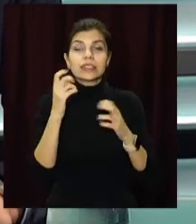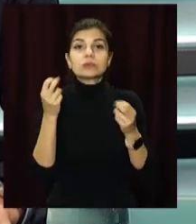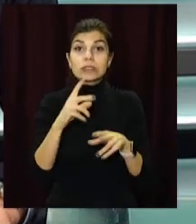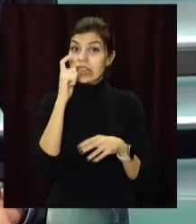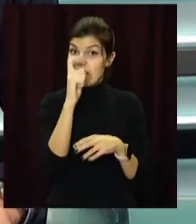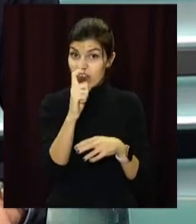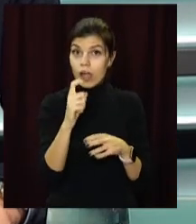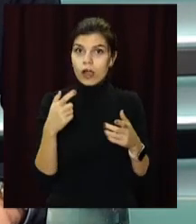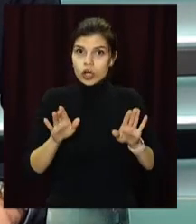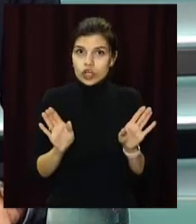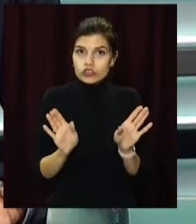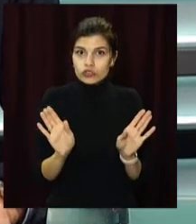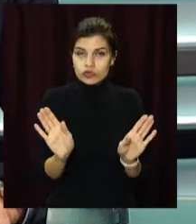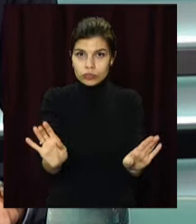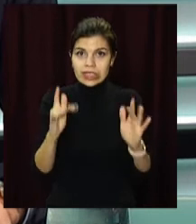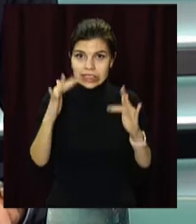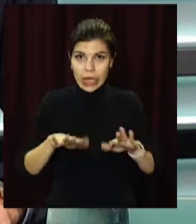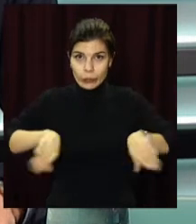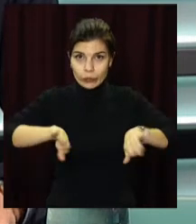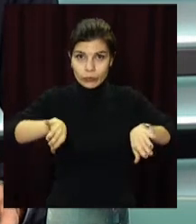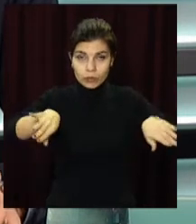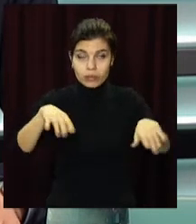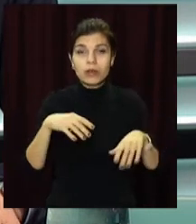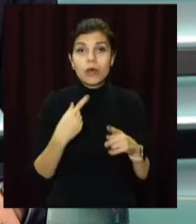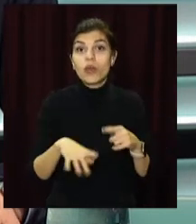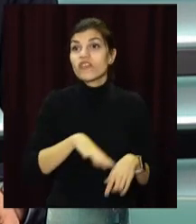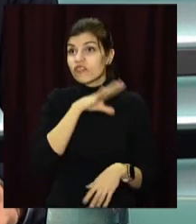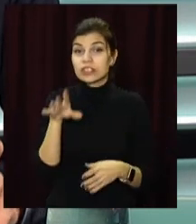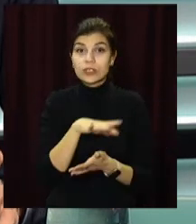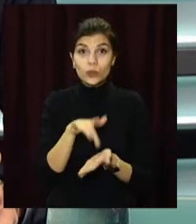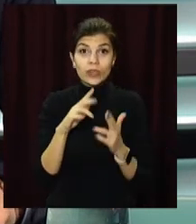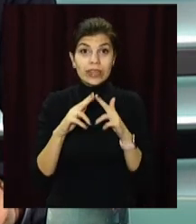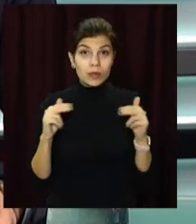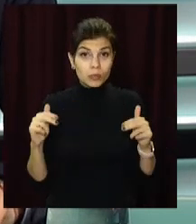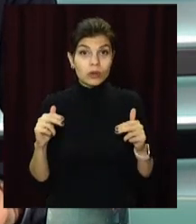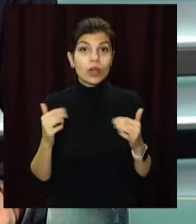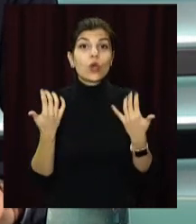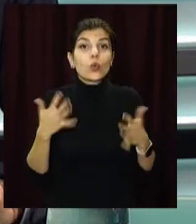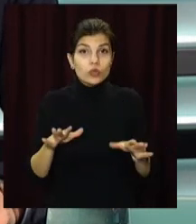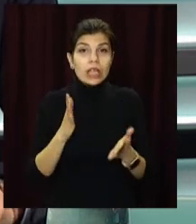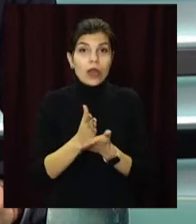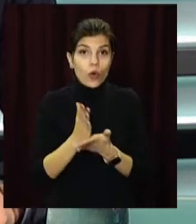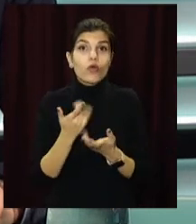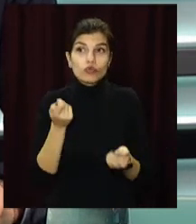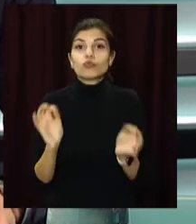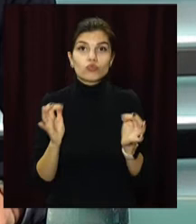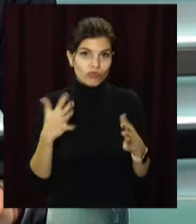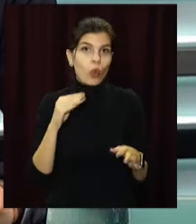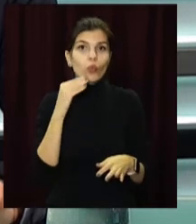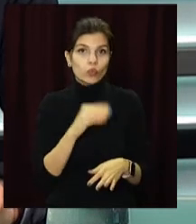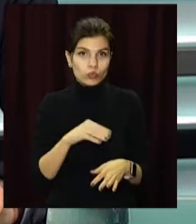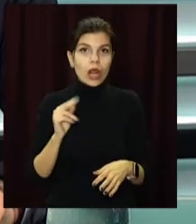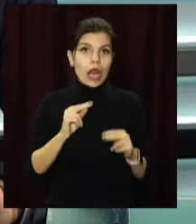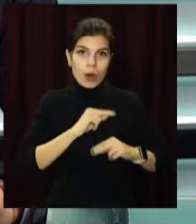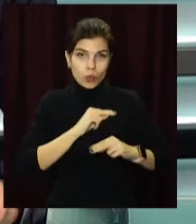займаються очистикою шляхів. Тому можна сказати, що все місто вже знаходиться в нормальному робочому стані,